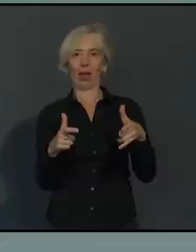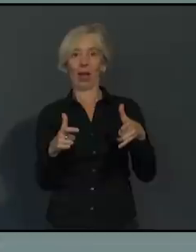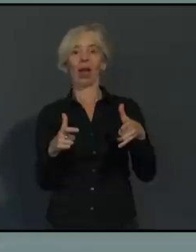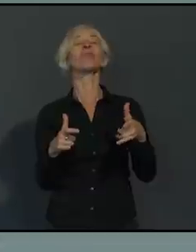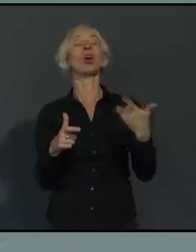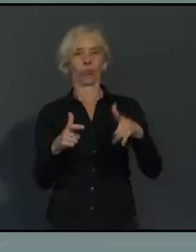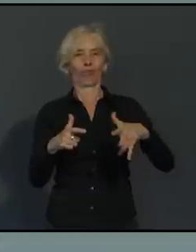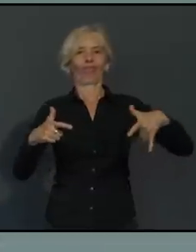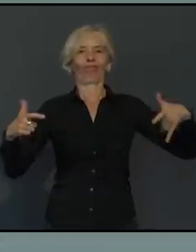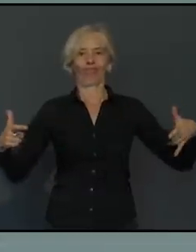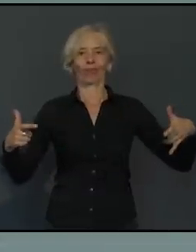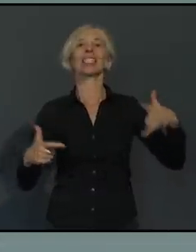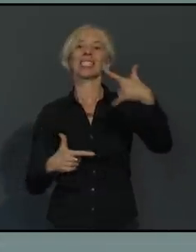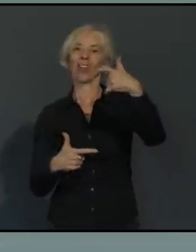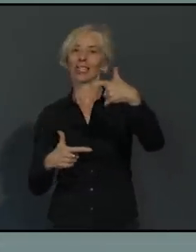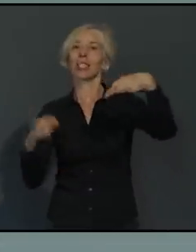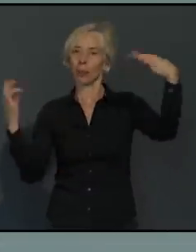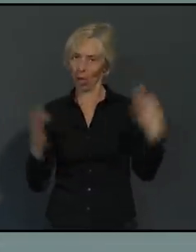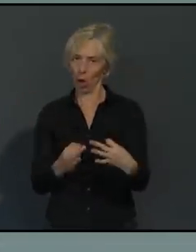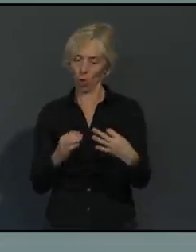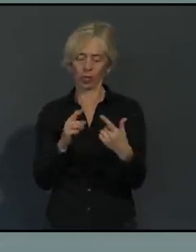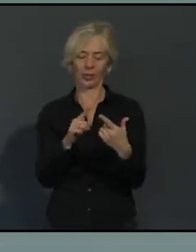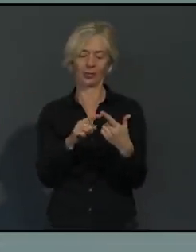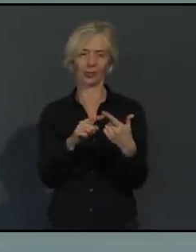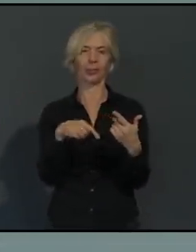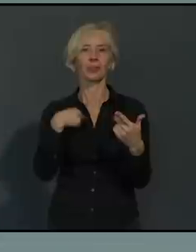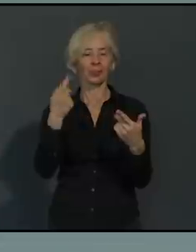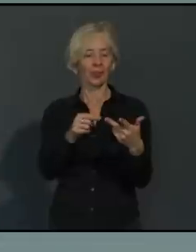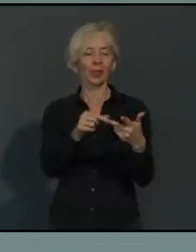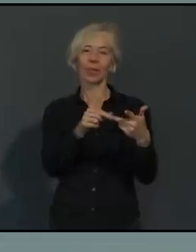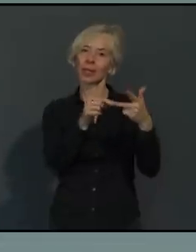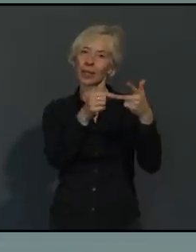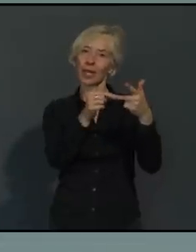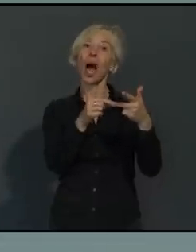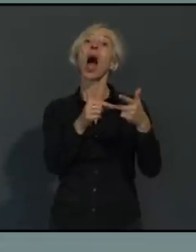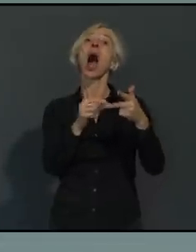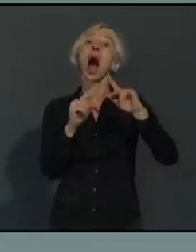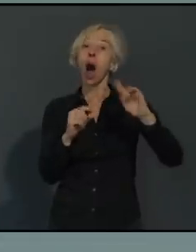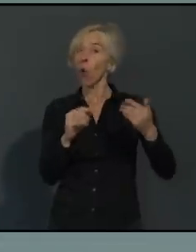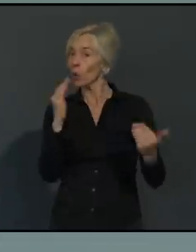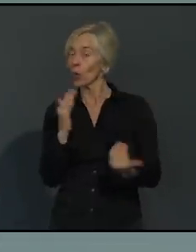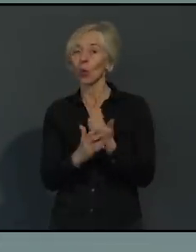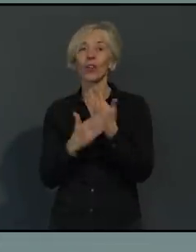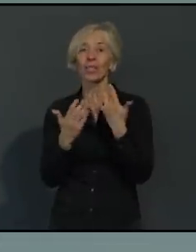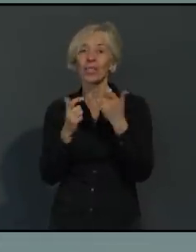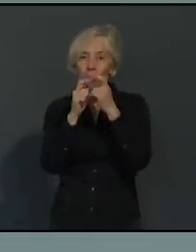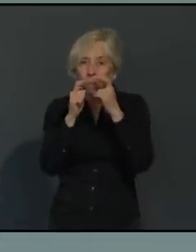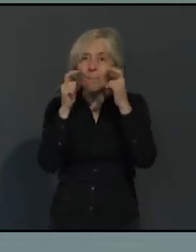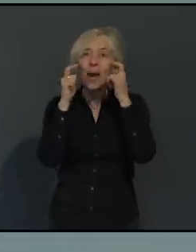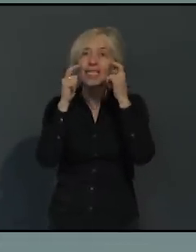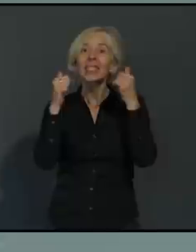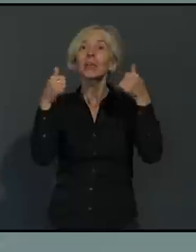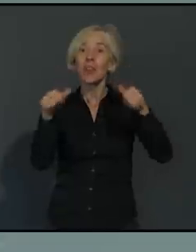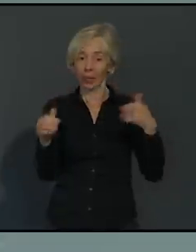Wir werden eine Maskenpflicht auch vor Einzelhandelsgeschäften und auf Parkplätzen einführen in Gebieten, wo an sich keine